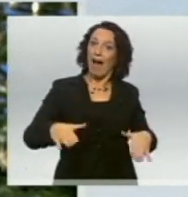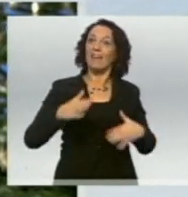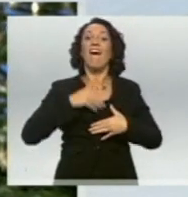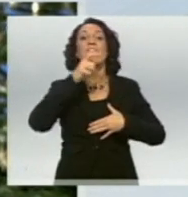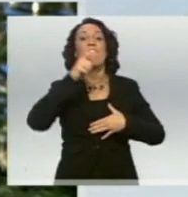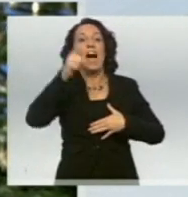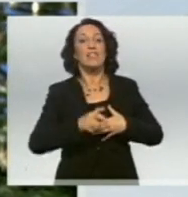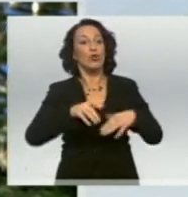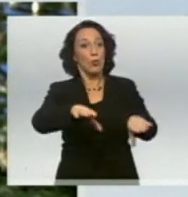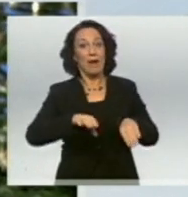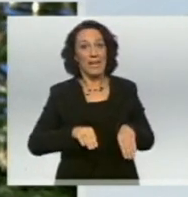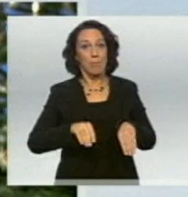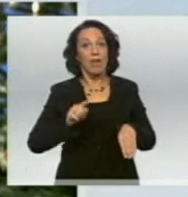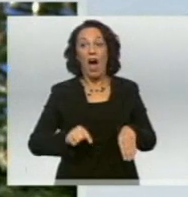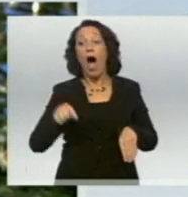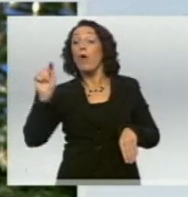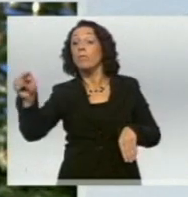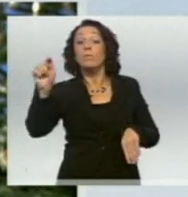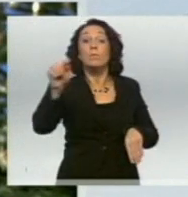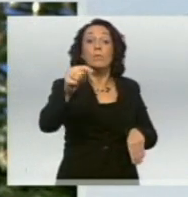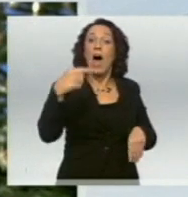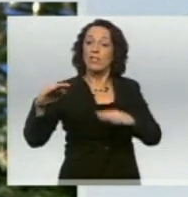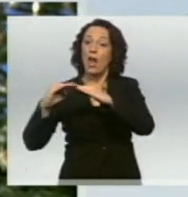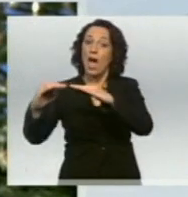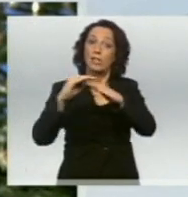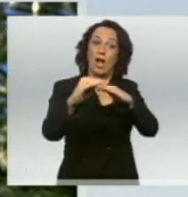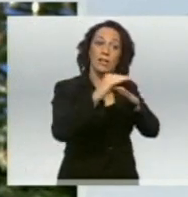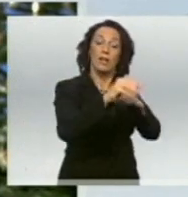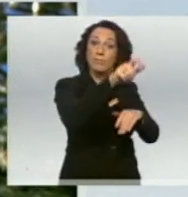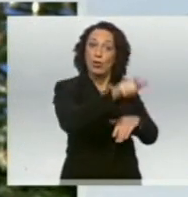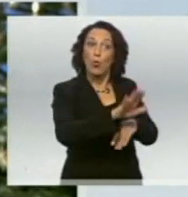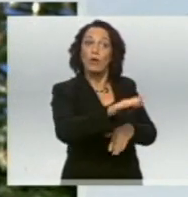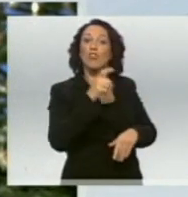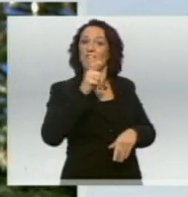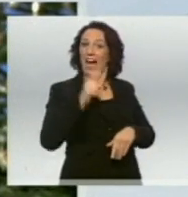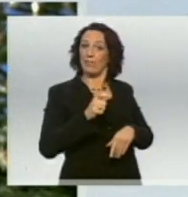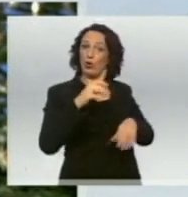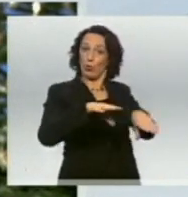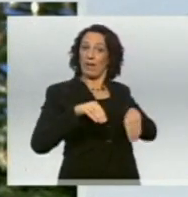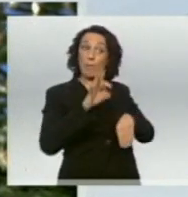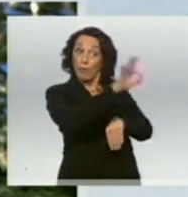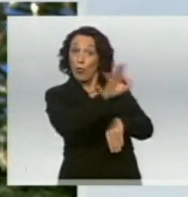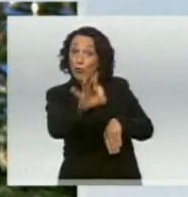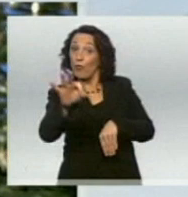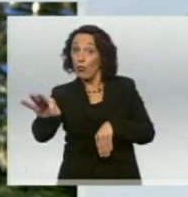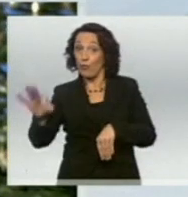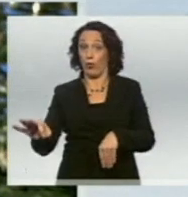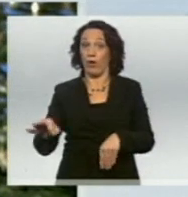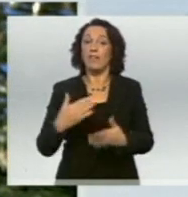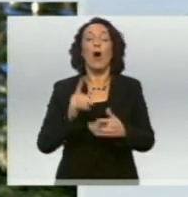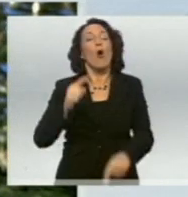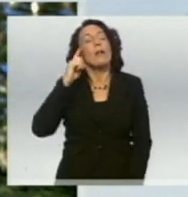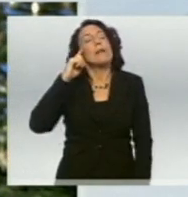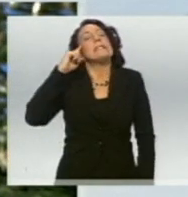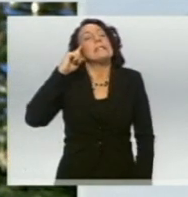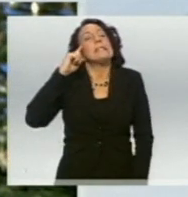Wohl der Menschen in anderen Teilen der Welt. Wir denken heute Abend deshalb auch an diejenigen, die sich weit weg von